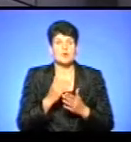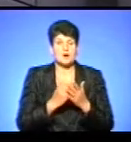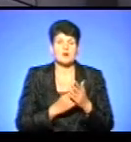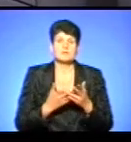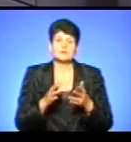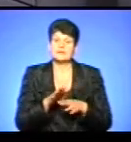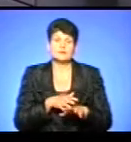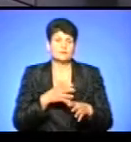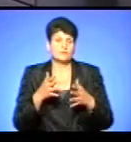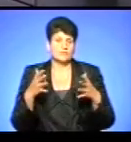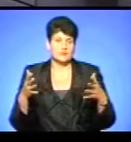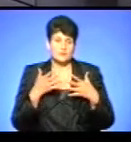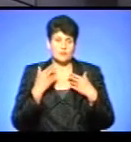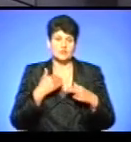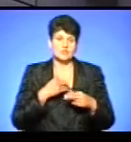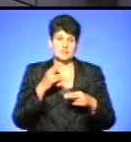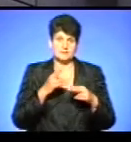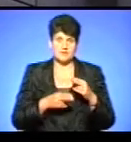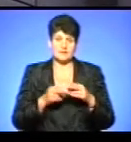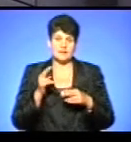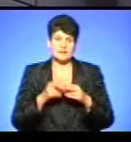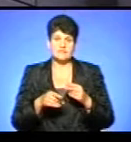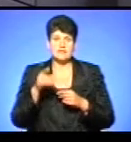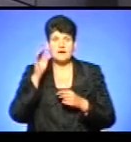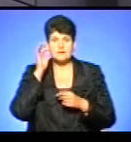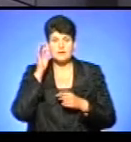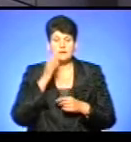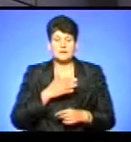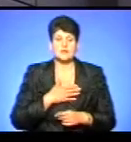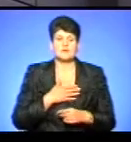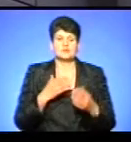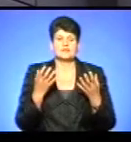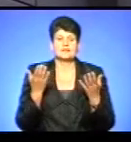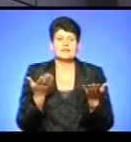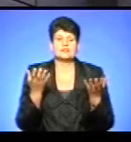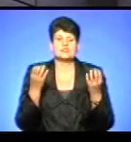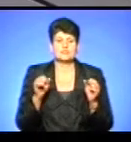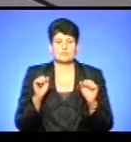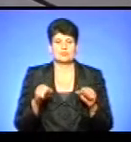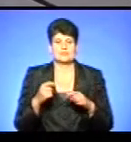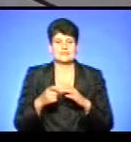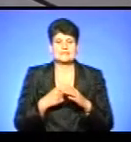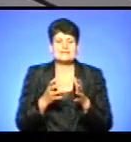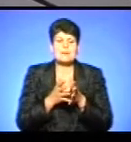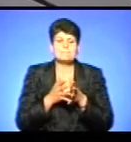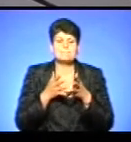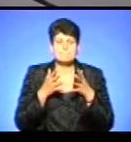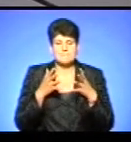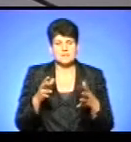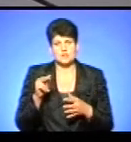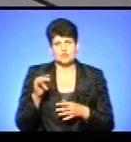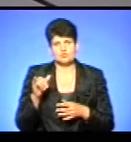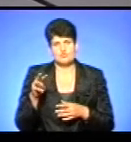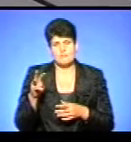завершувати, але хочеться, на кінець ви нагадали нам, де ще можна дізнатися більше про Чумацький